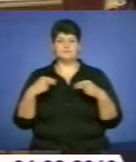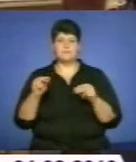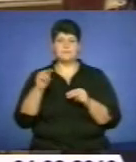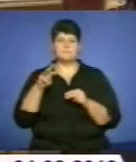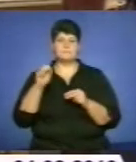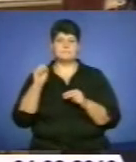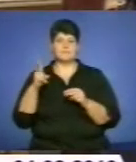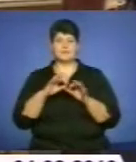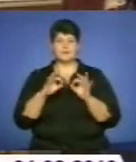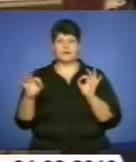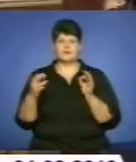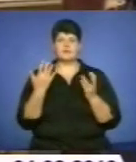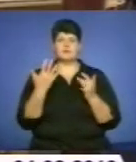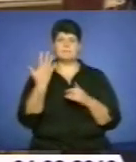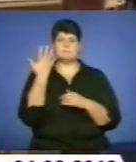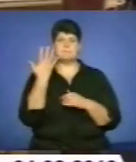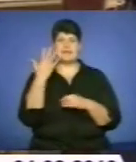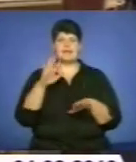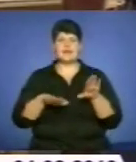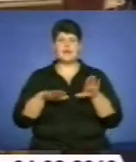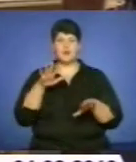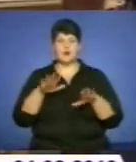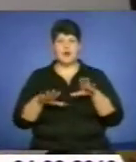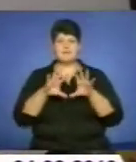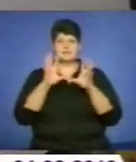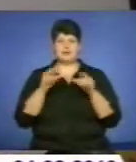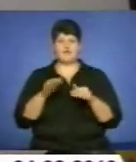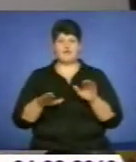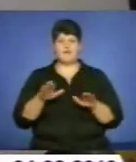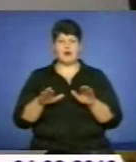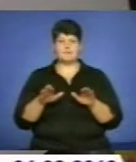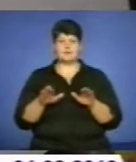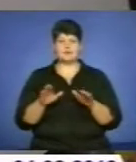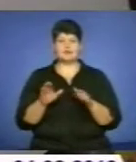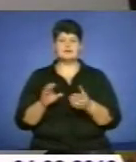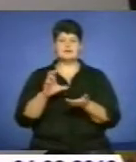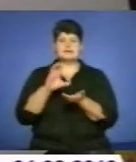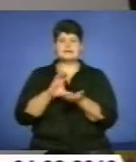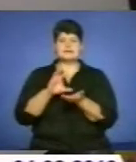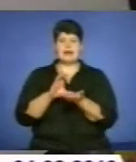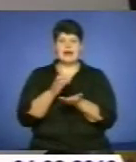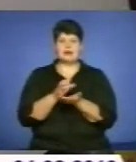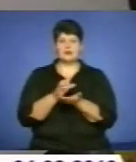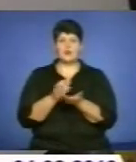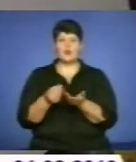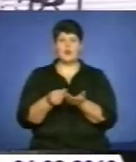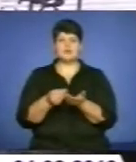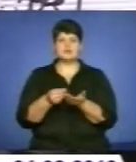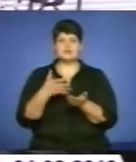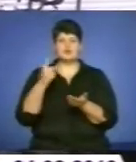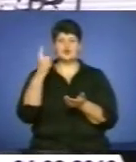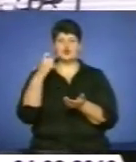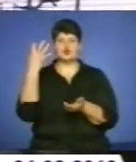соломку в кількості 5 кілограмів загальною вагою. Склянку подрібленої макової соломки оцінила у 140 гривень.